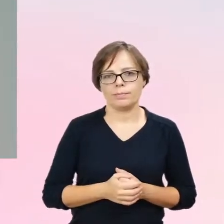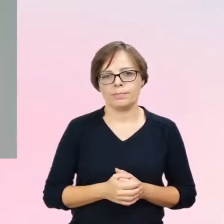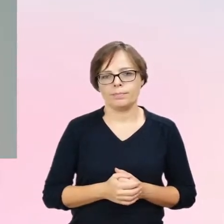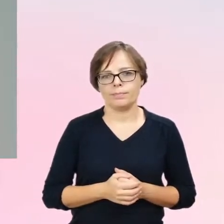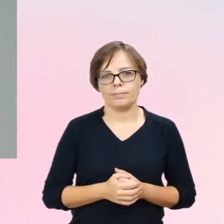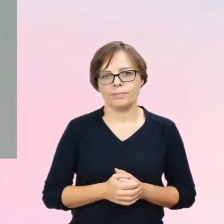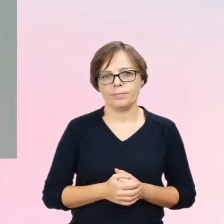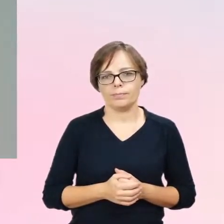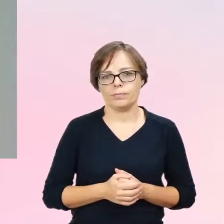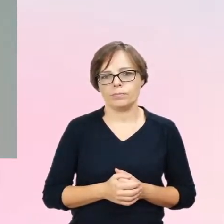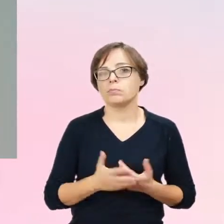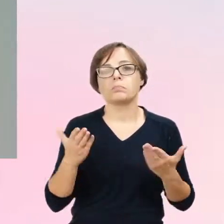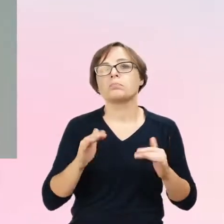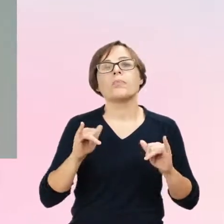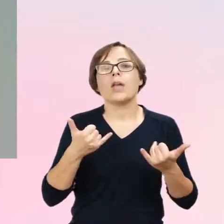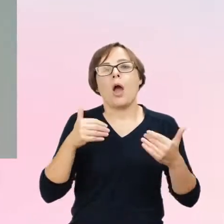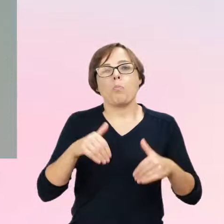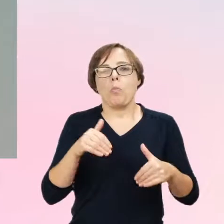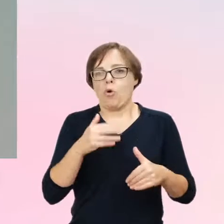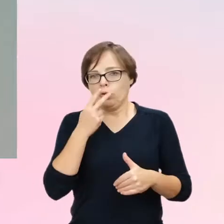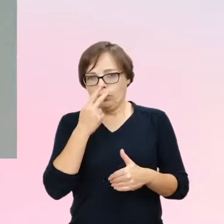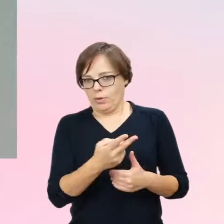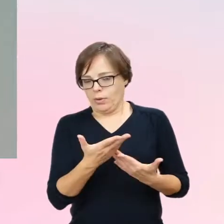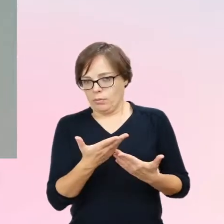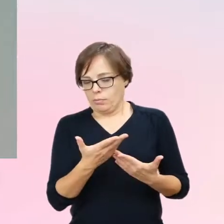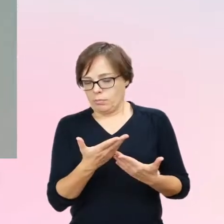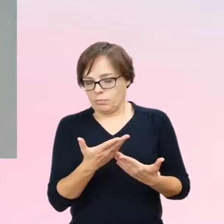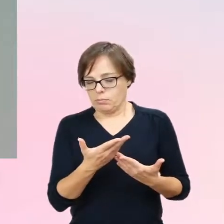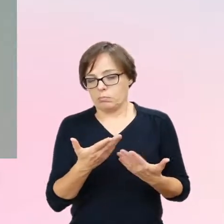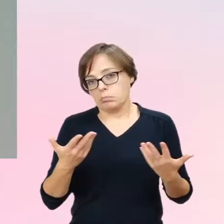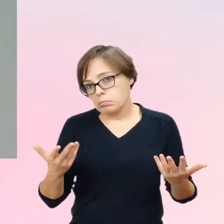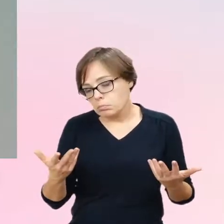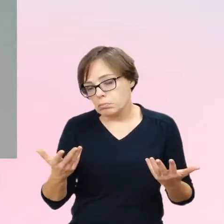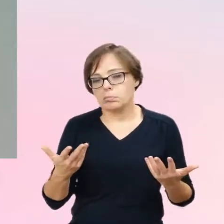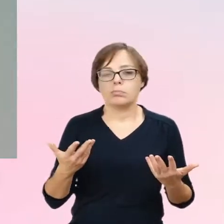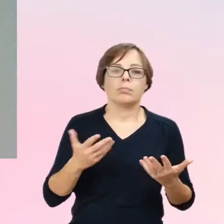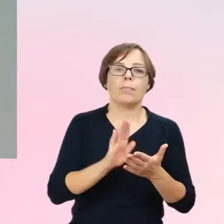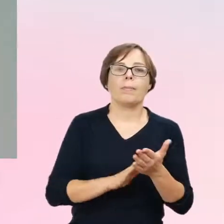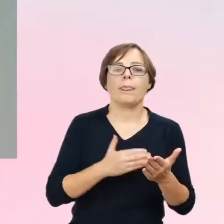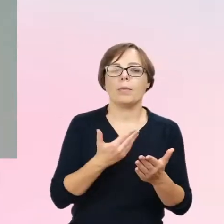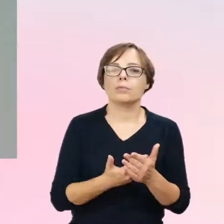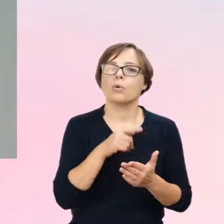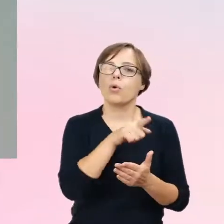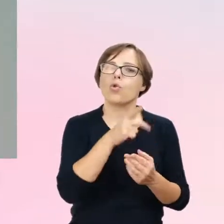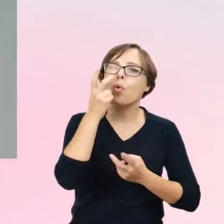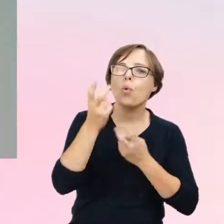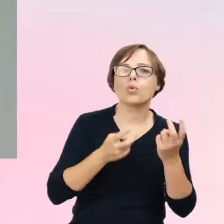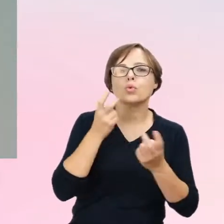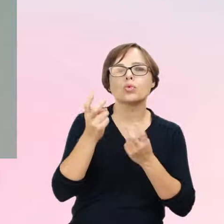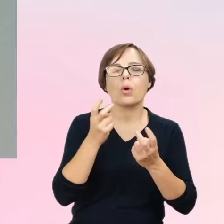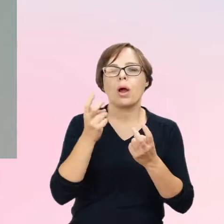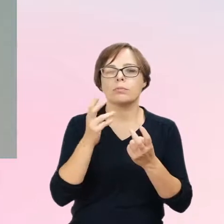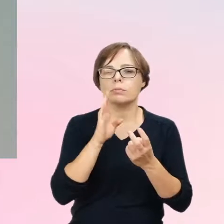to przejawić w ten sposób, że to będzie przejawiać się takie idealne, poszukiwanie idealnego